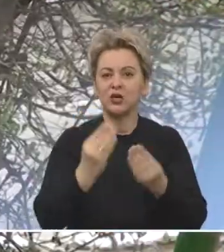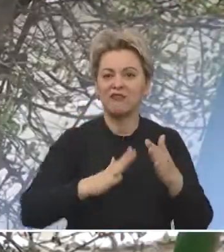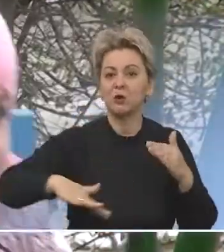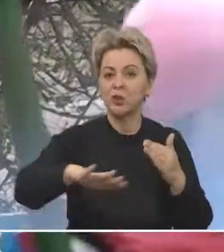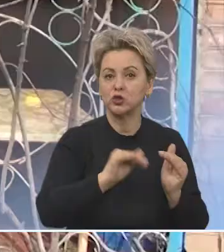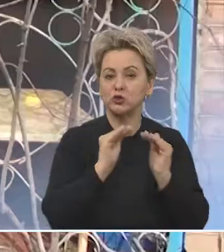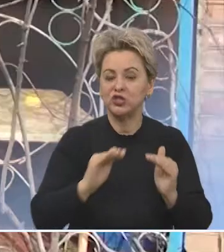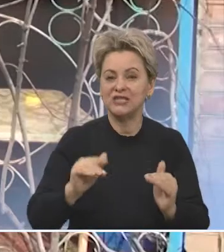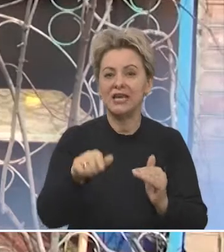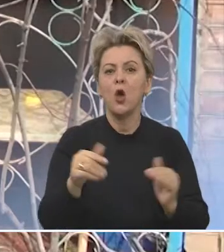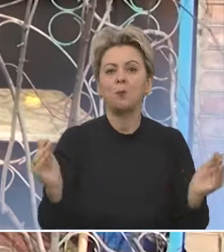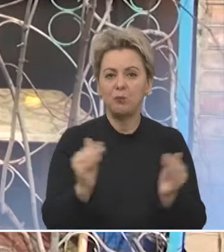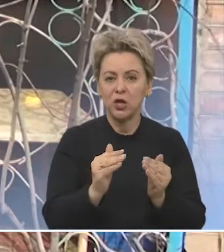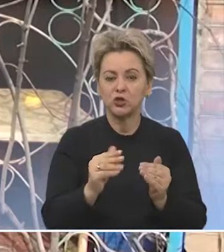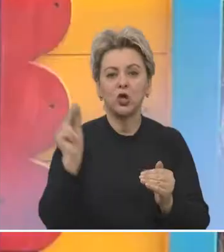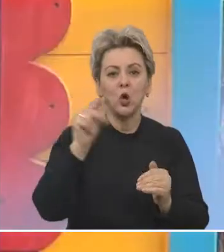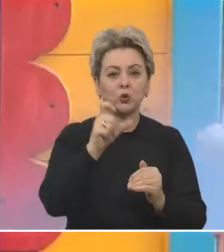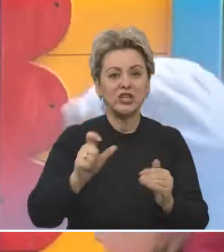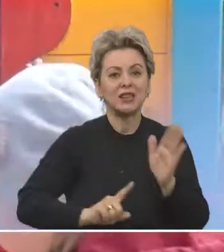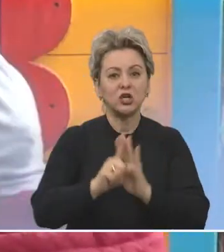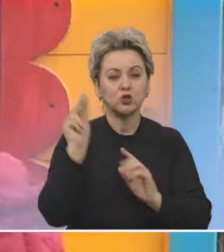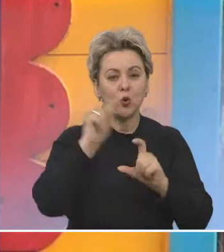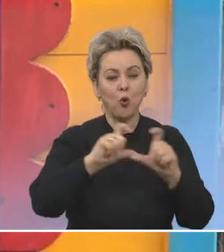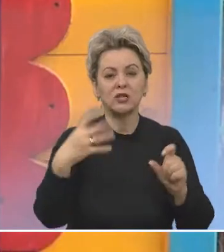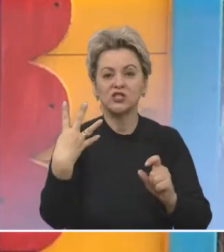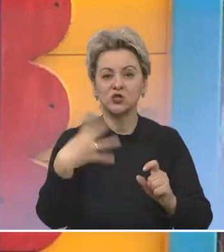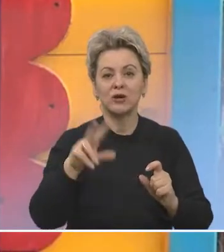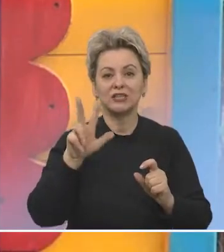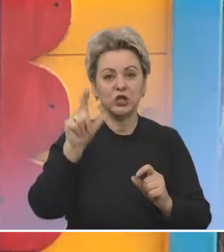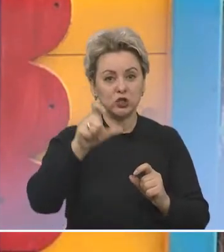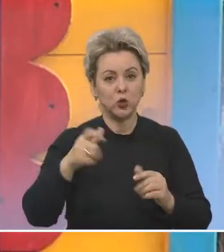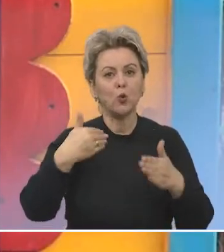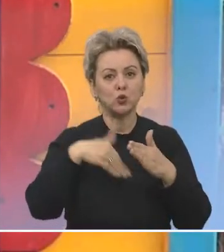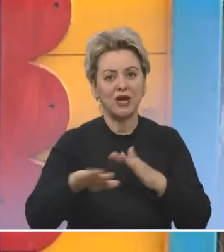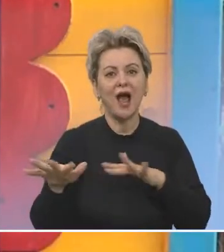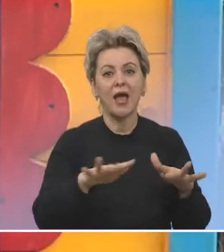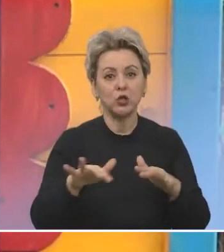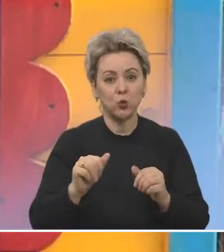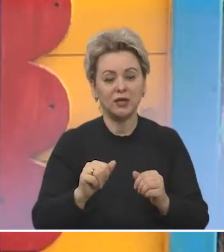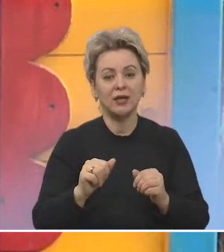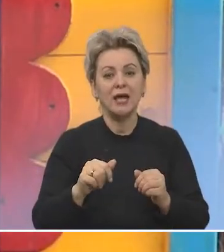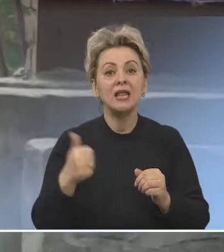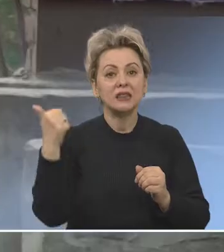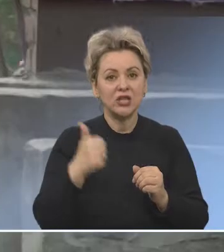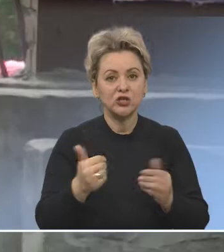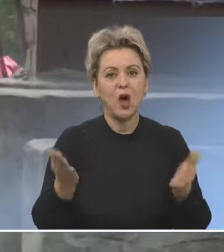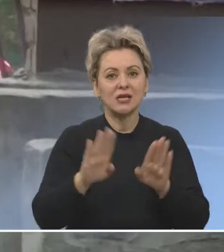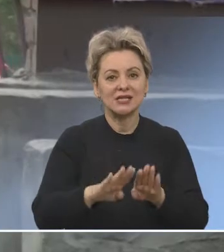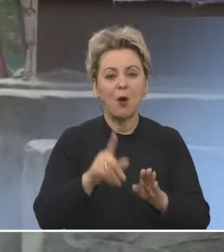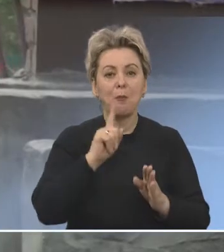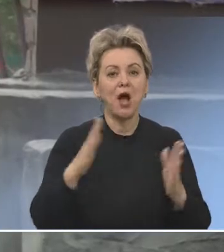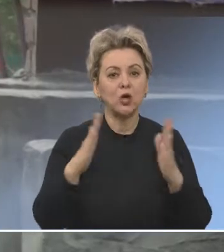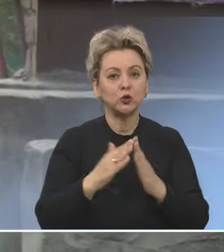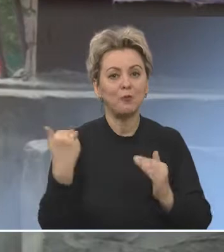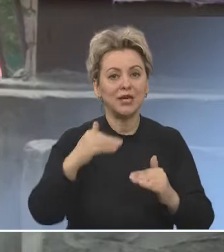площадках. Детей в саду сейчас меньше. Ученики начальной школы, а их 43 человека, ушли на каникулы. На неделю